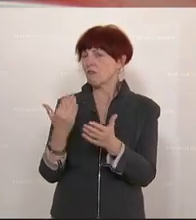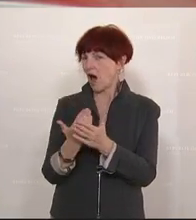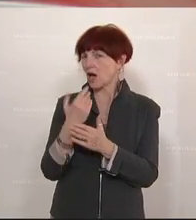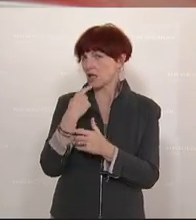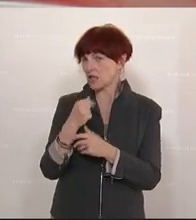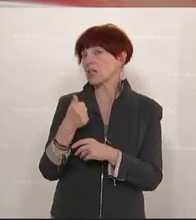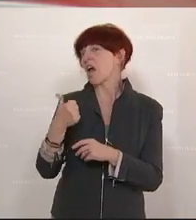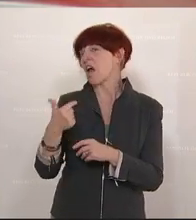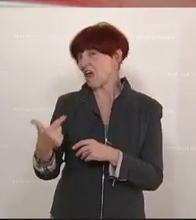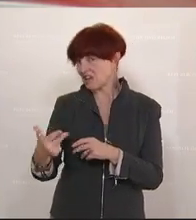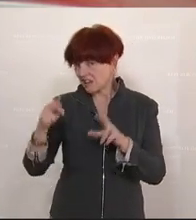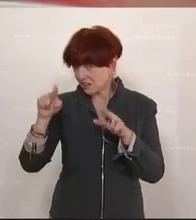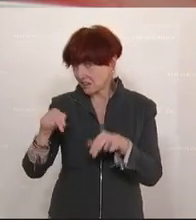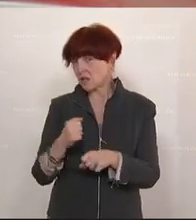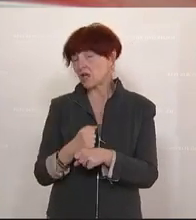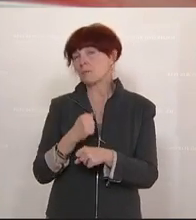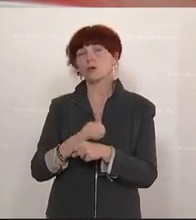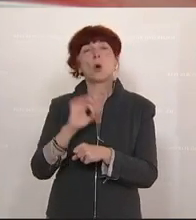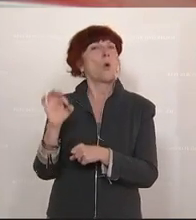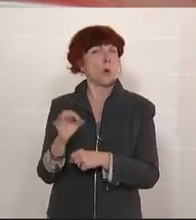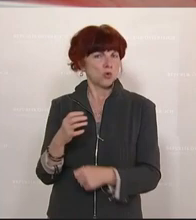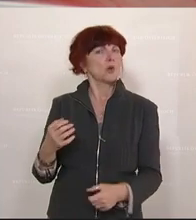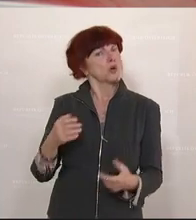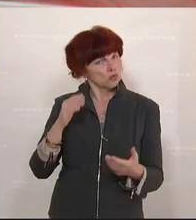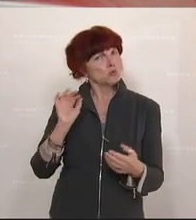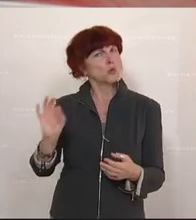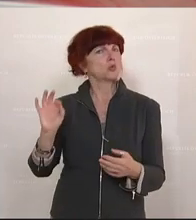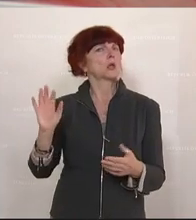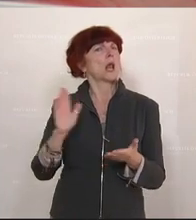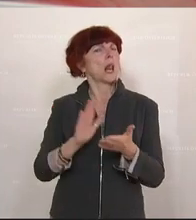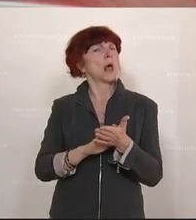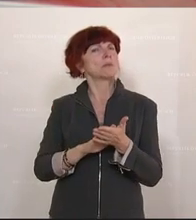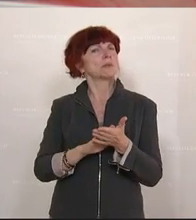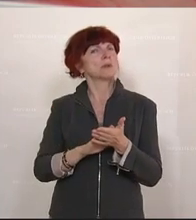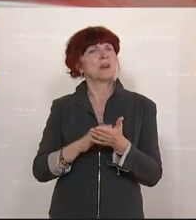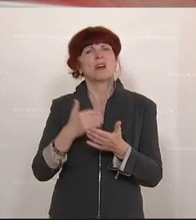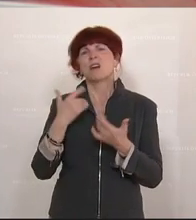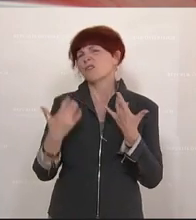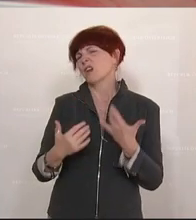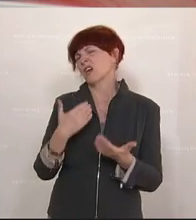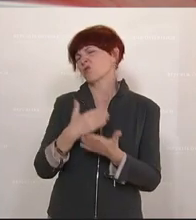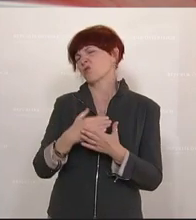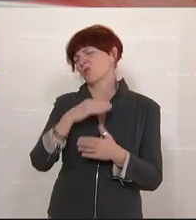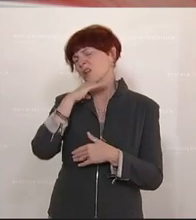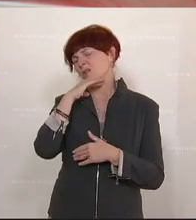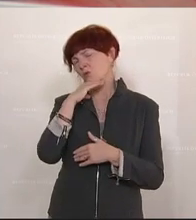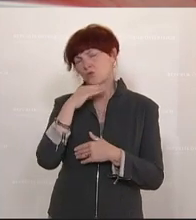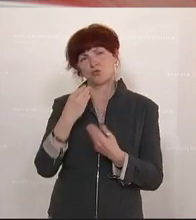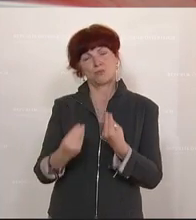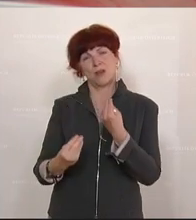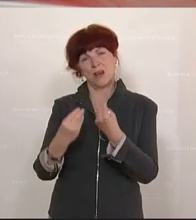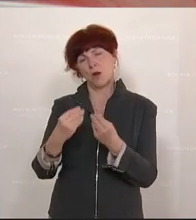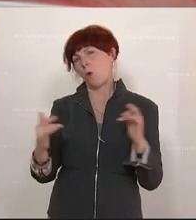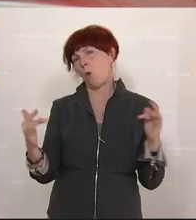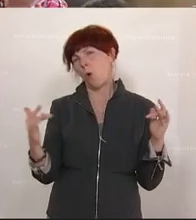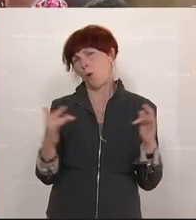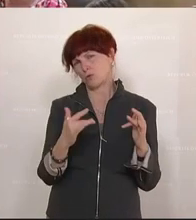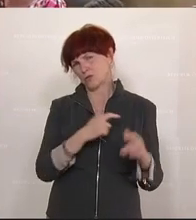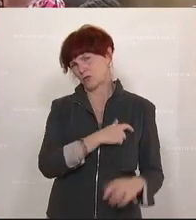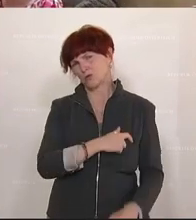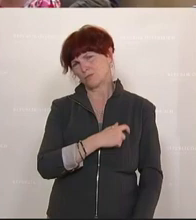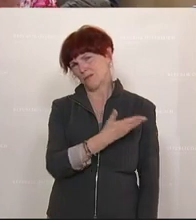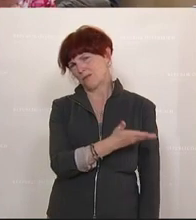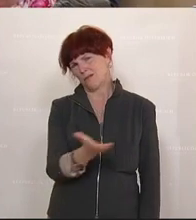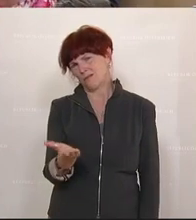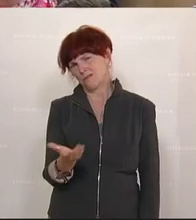das ist gelungen. Und jetzt frage ich mich schon, ob dann nicht einmal genug ist mit dem Spiel, das die Opposition hier auch betreibt. Hat man nicht